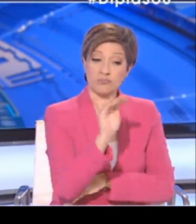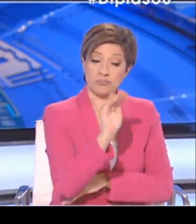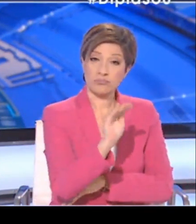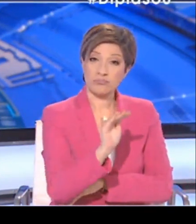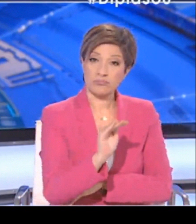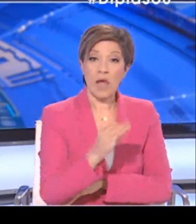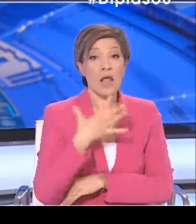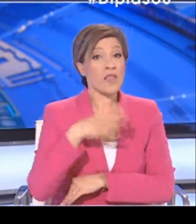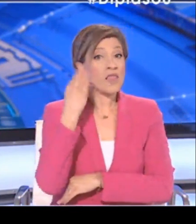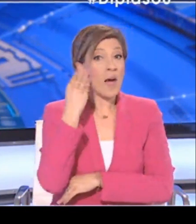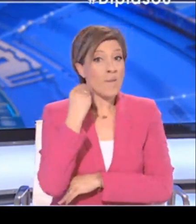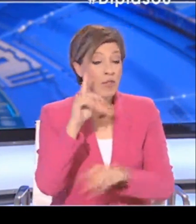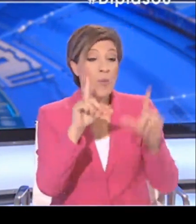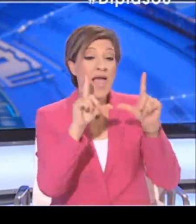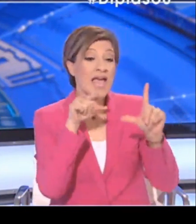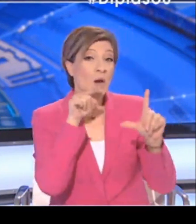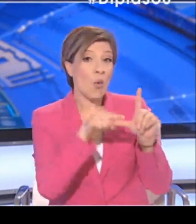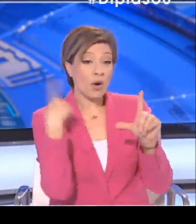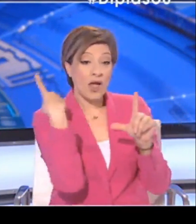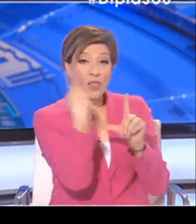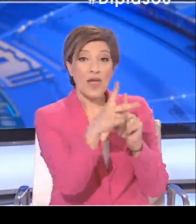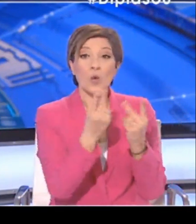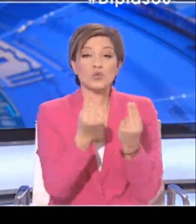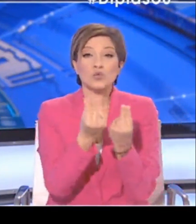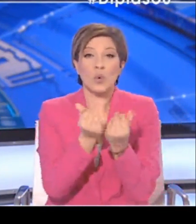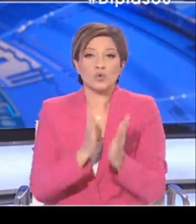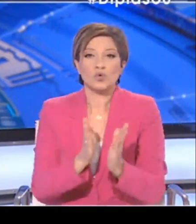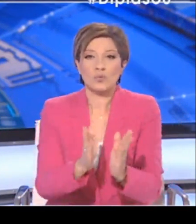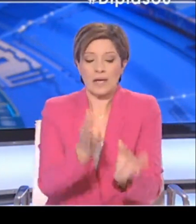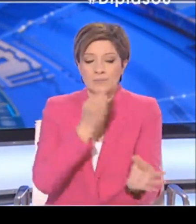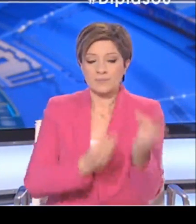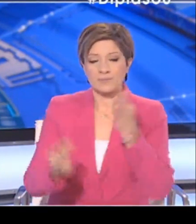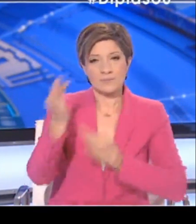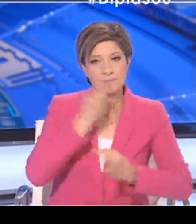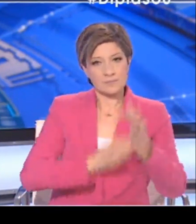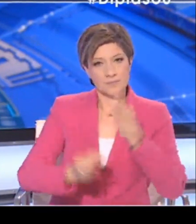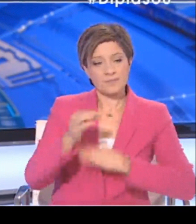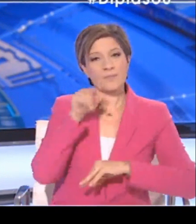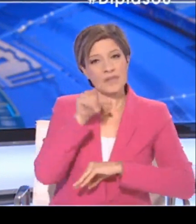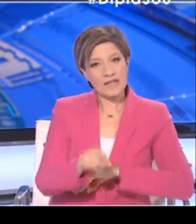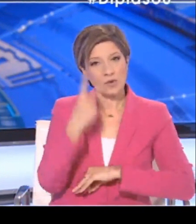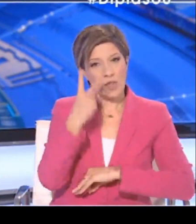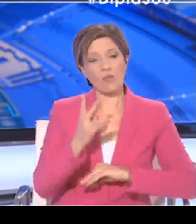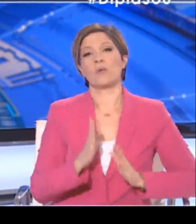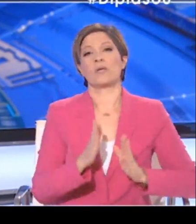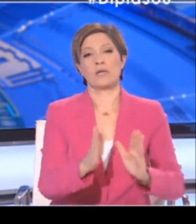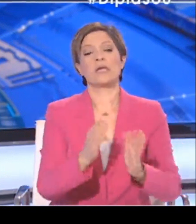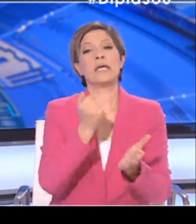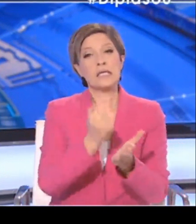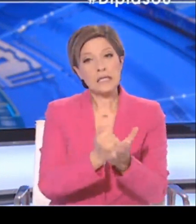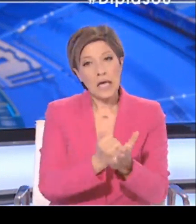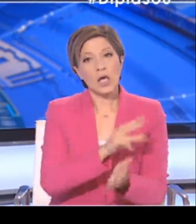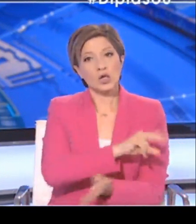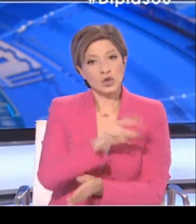επιδημιολογικών στοιχείων και δημογραφικών τα οποία έχουν γίνει στα κατεχόμενα. Το ίδιο φυσικά μπορεί να ρωτήσουν και